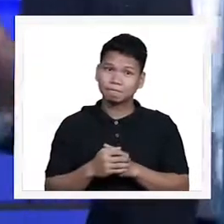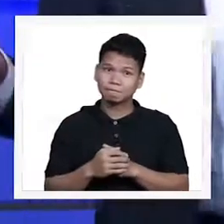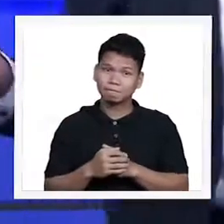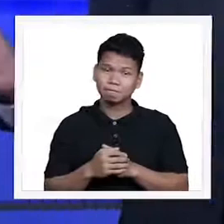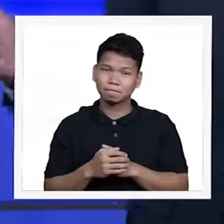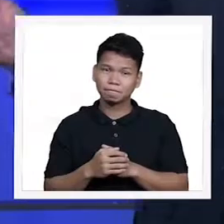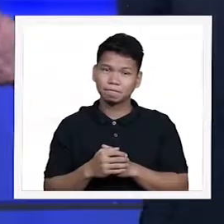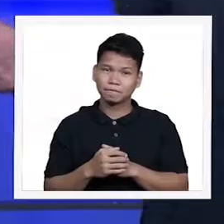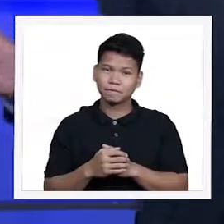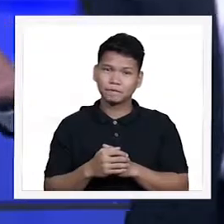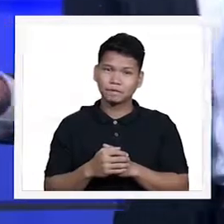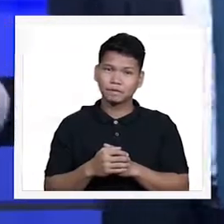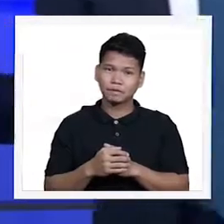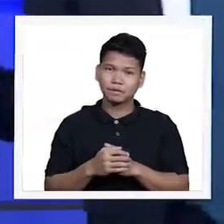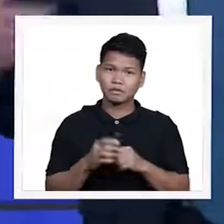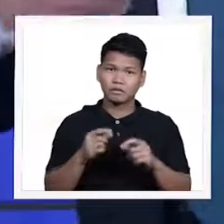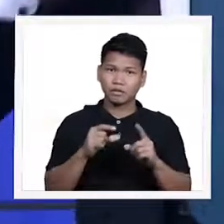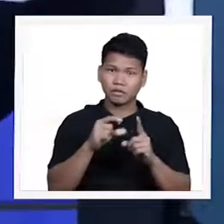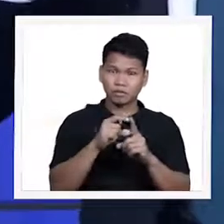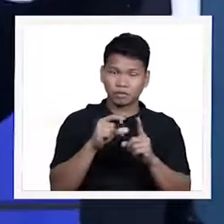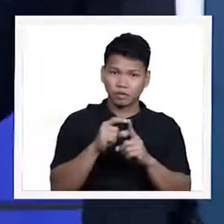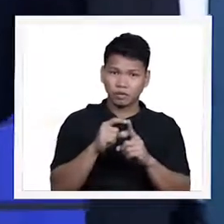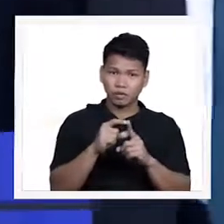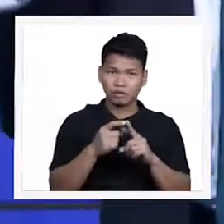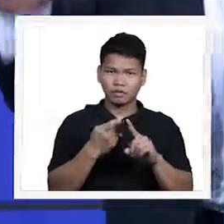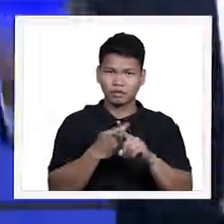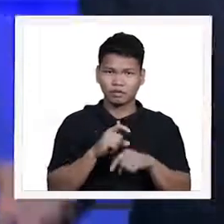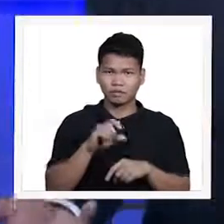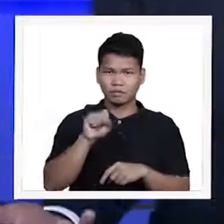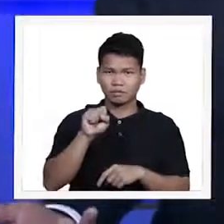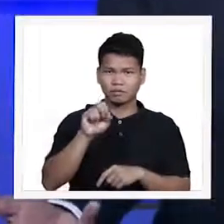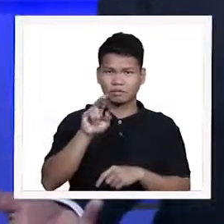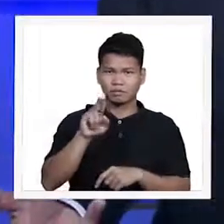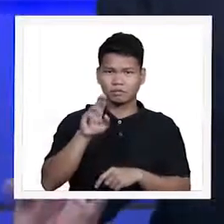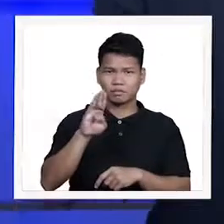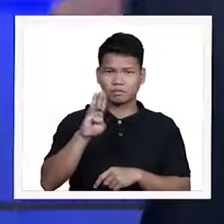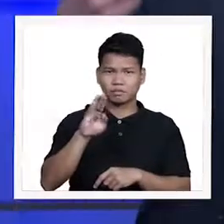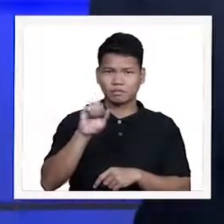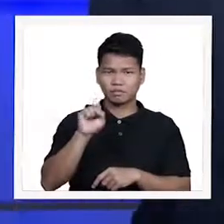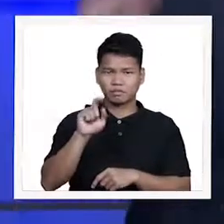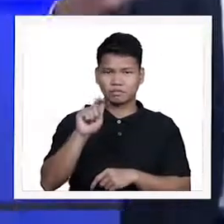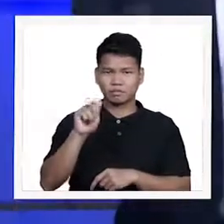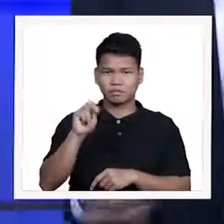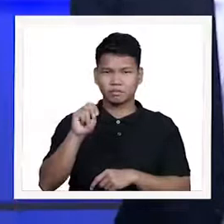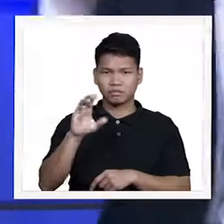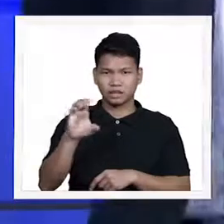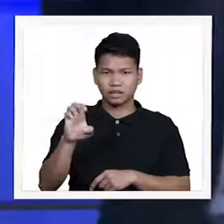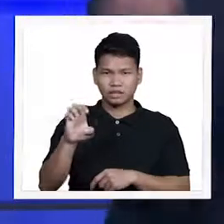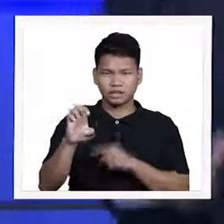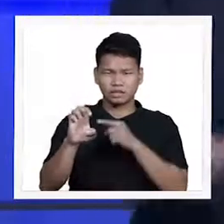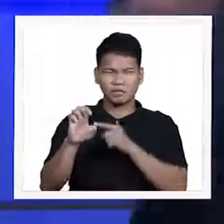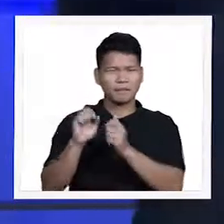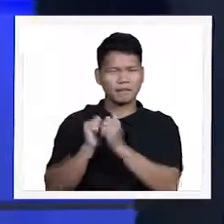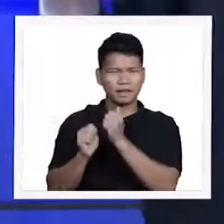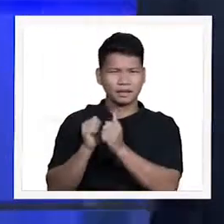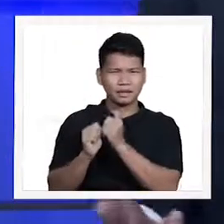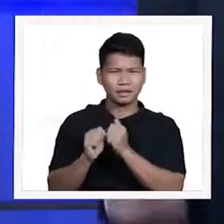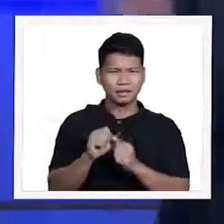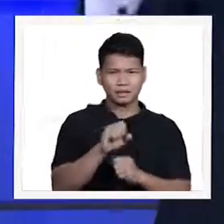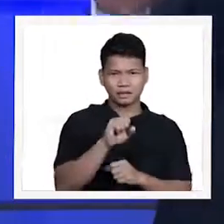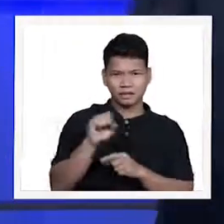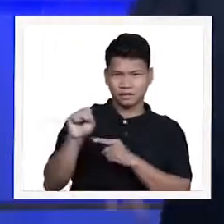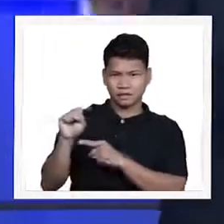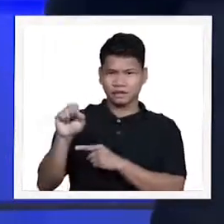Ito po'y galing sa dalawa. Yung salitang substance. It comes from the word sub and